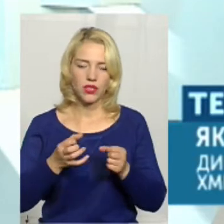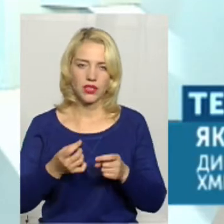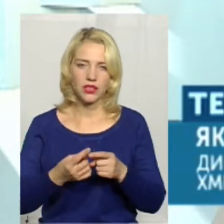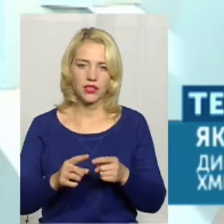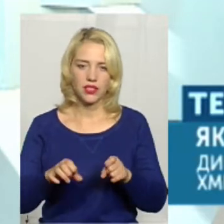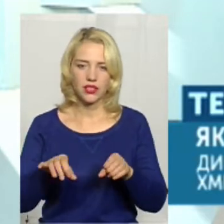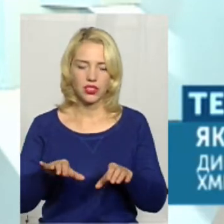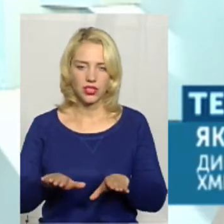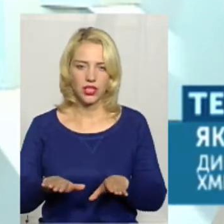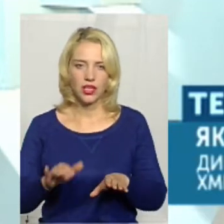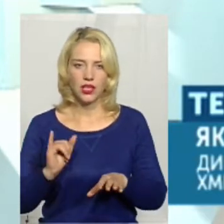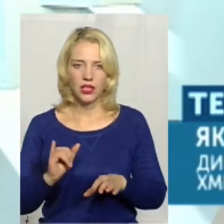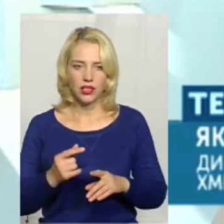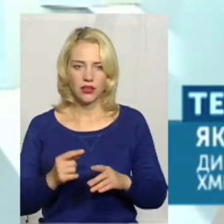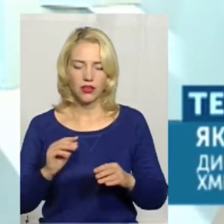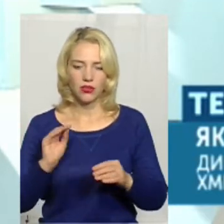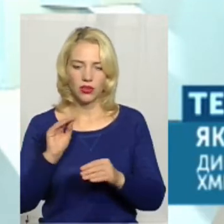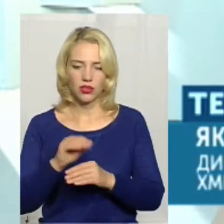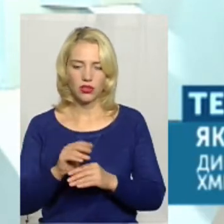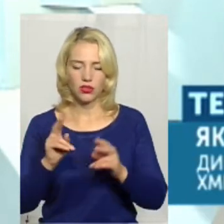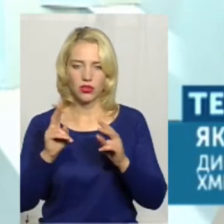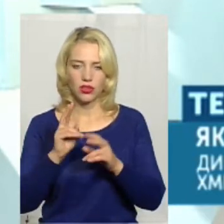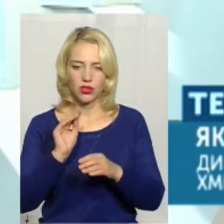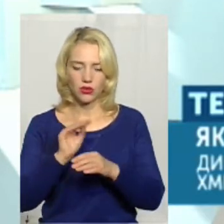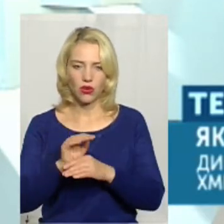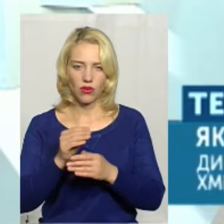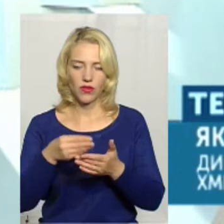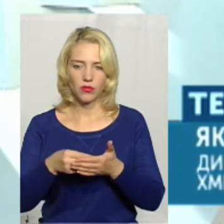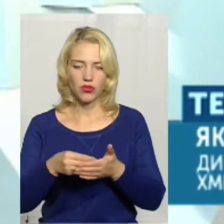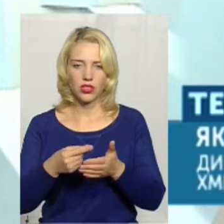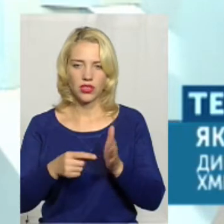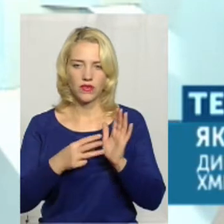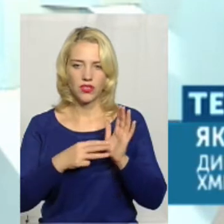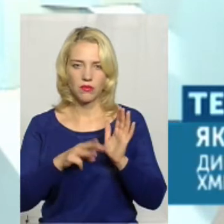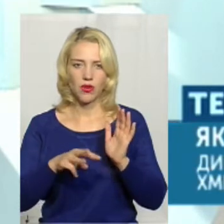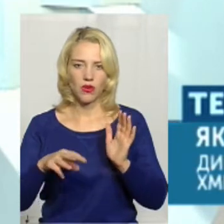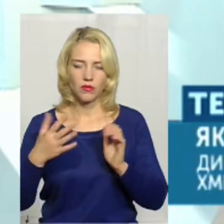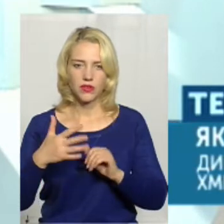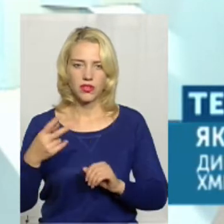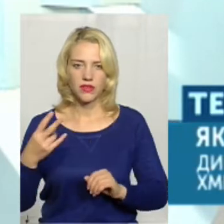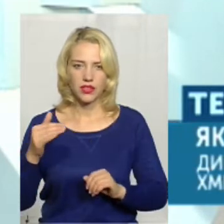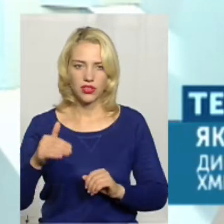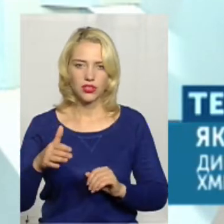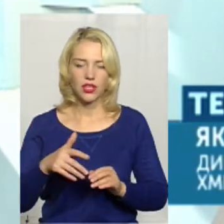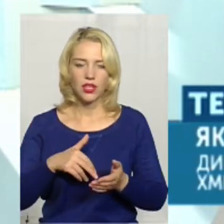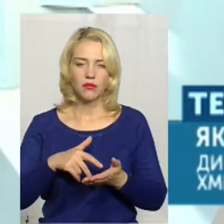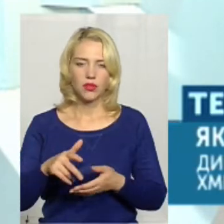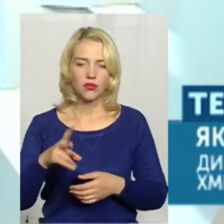Розгадався додатковий бюджет. Ці 8 мільйонів 52 тисячі підуть на